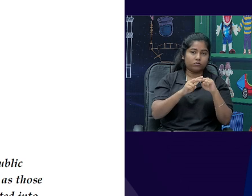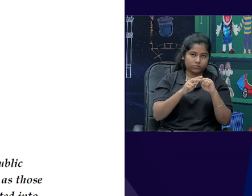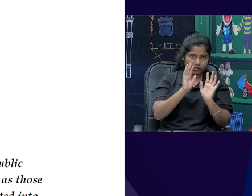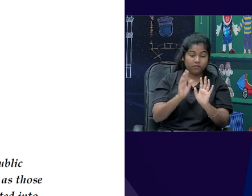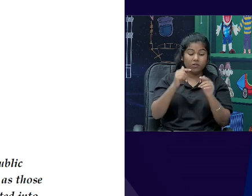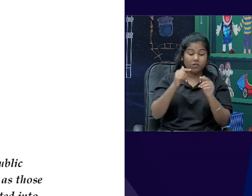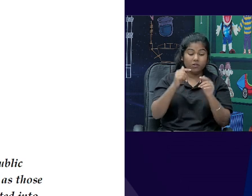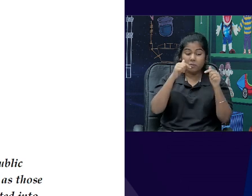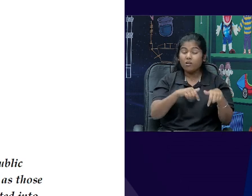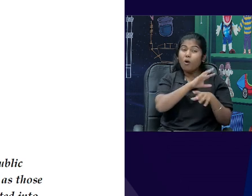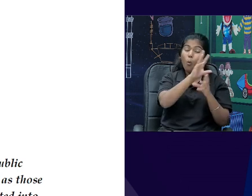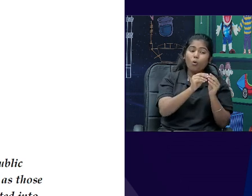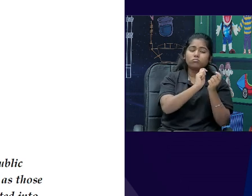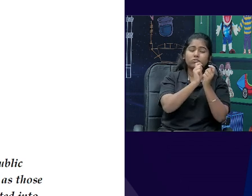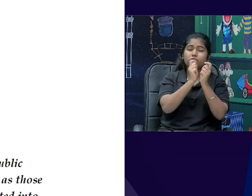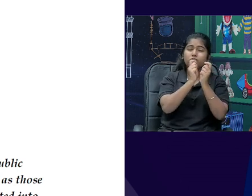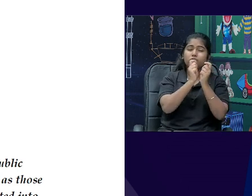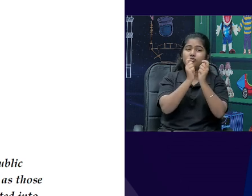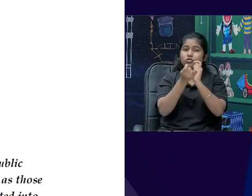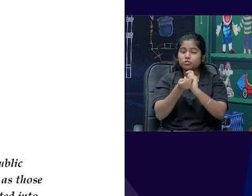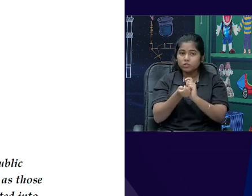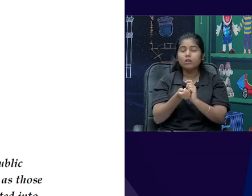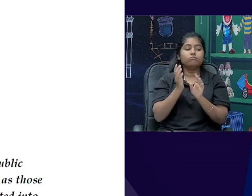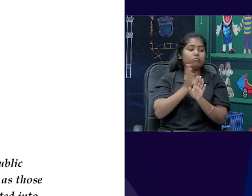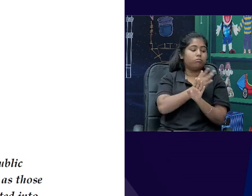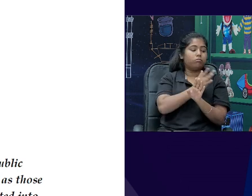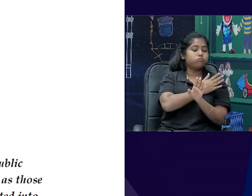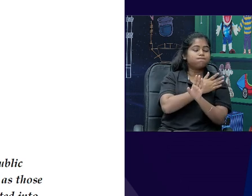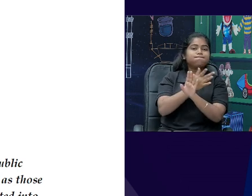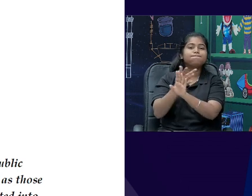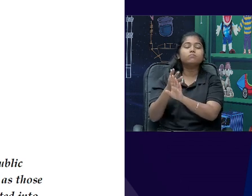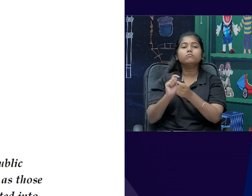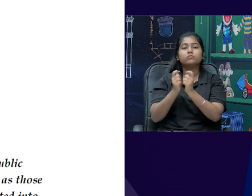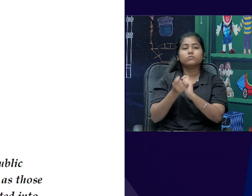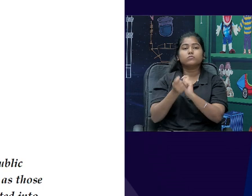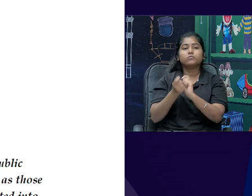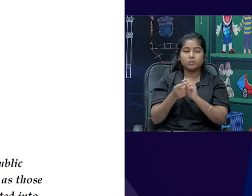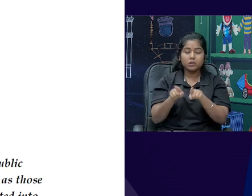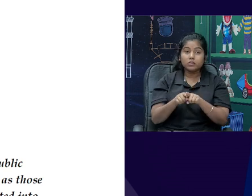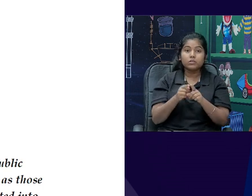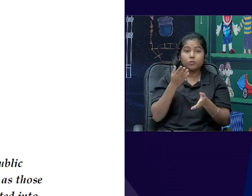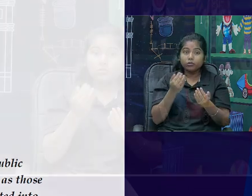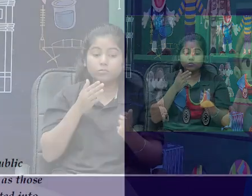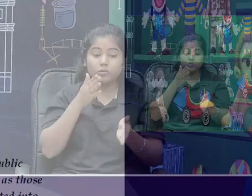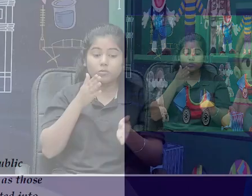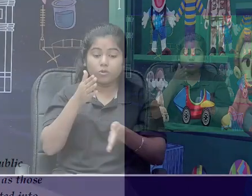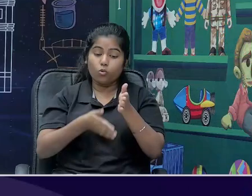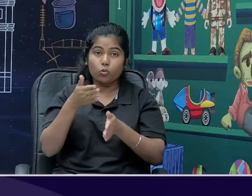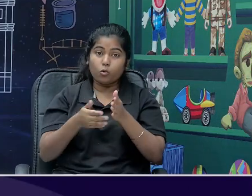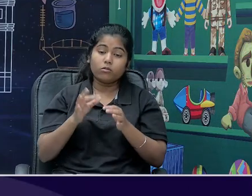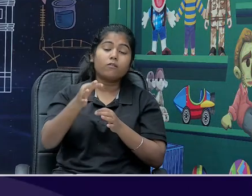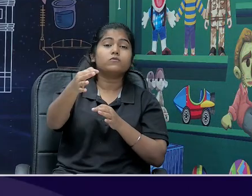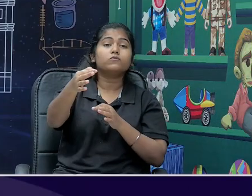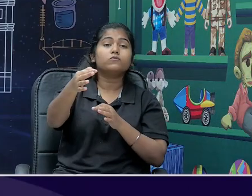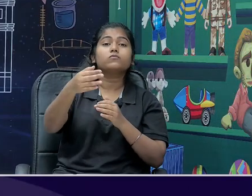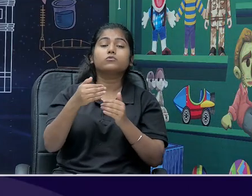change हो रहा है, the time we are talking, आज भी इतना change हो रहा है, कि railways in future may not be part of